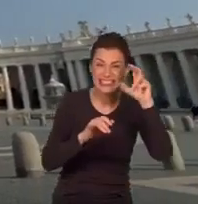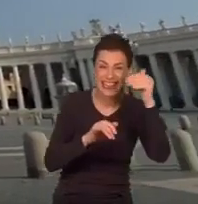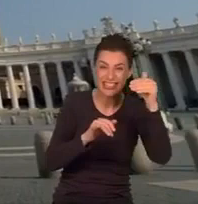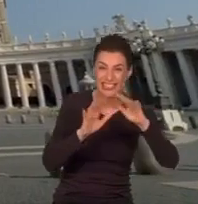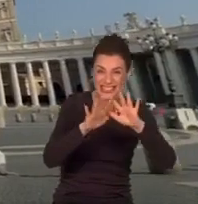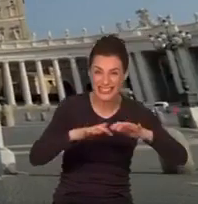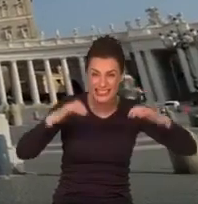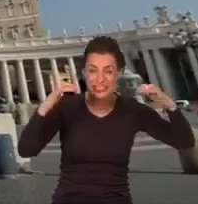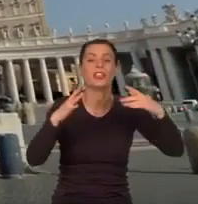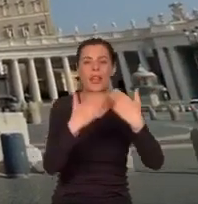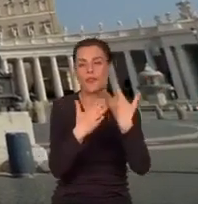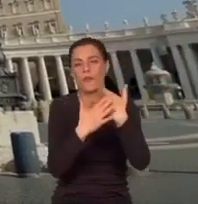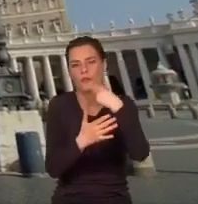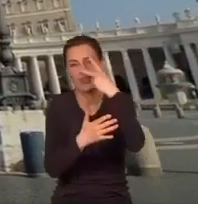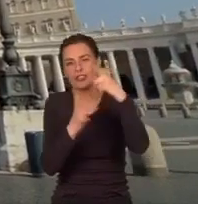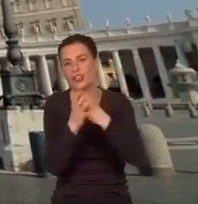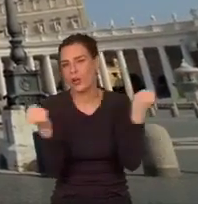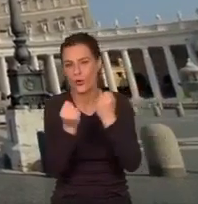świadczy o skali tej budowli.